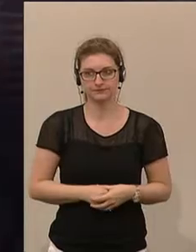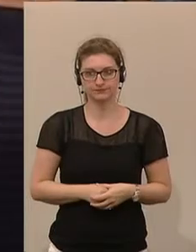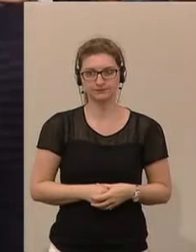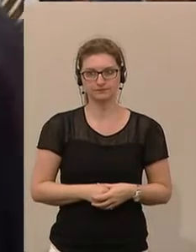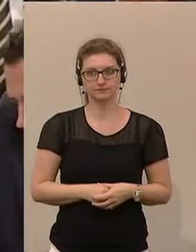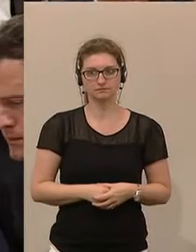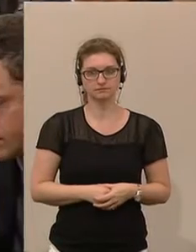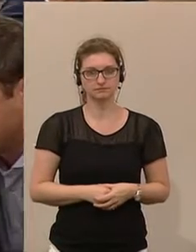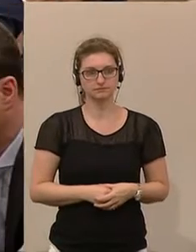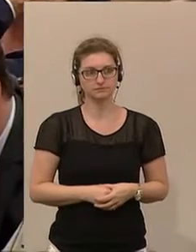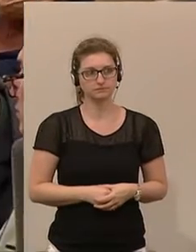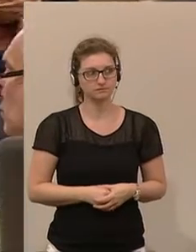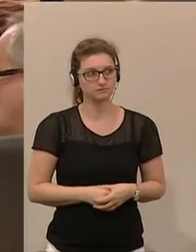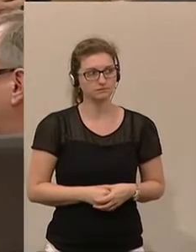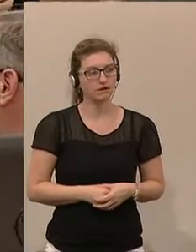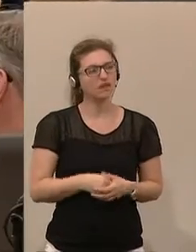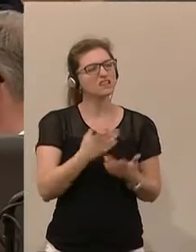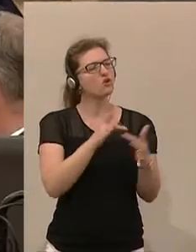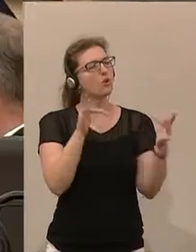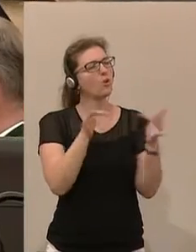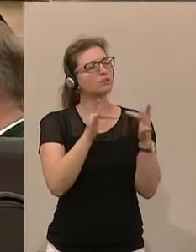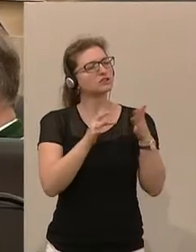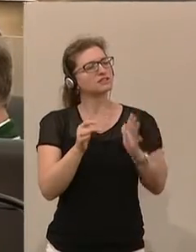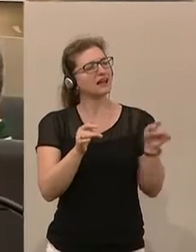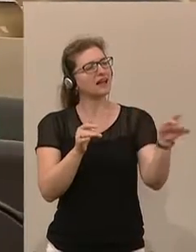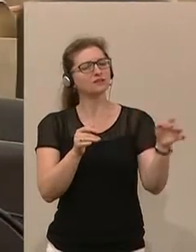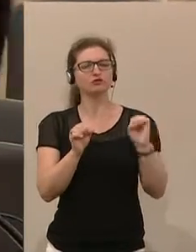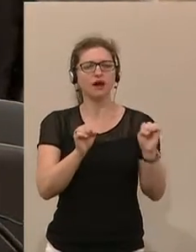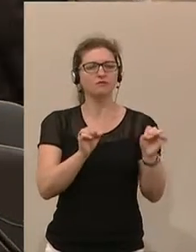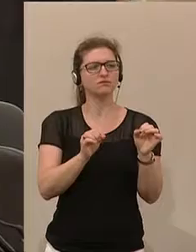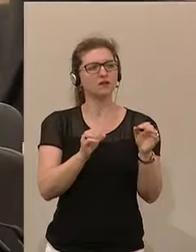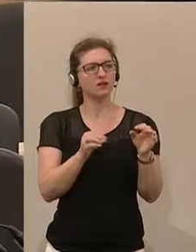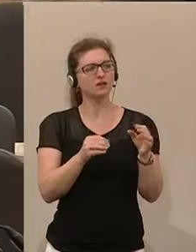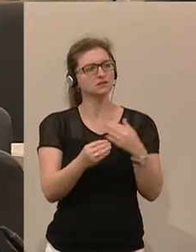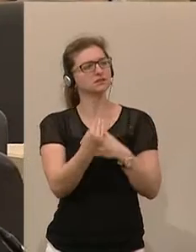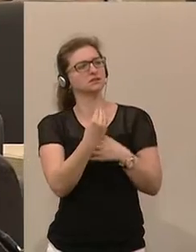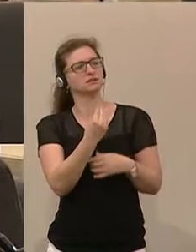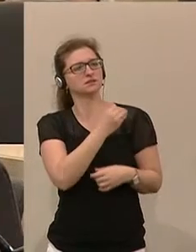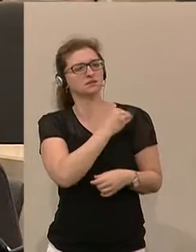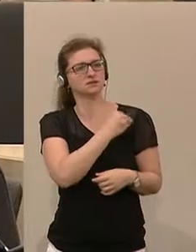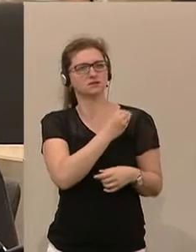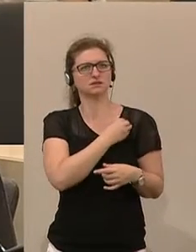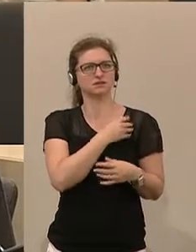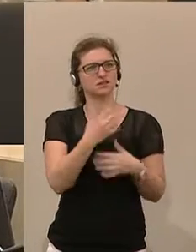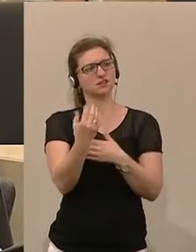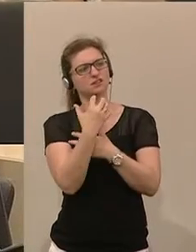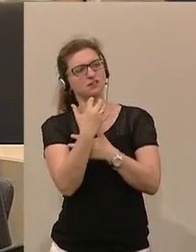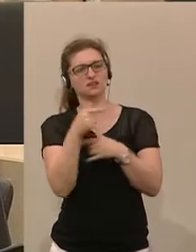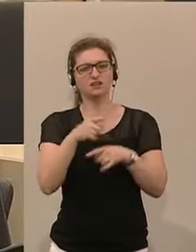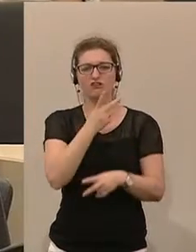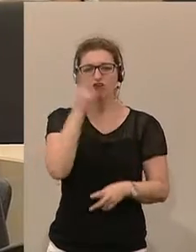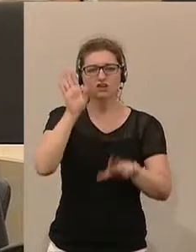Sie sprechen uns pausenlos aus der oppositionellen Seite an, dass wir diese Volksabstimmung zu CETA